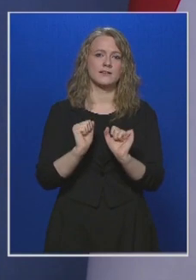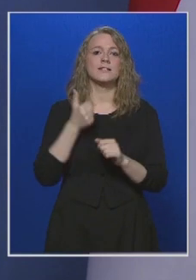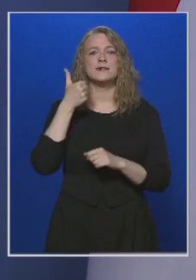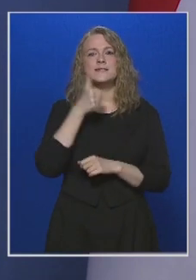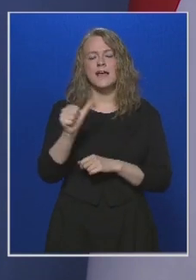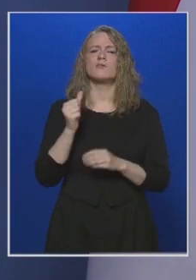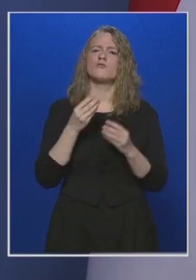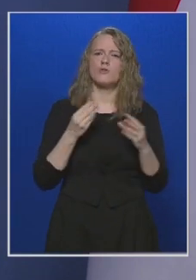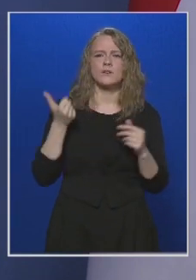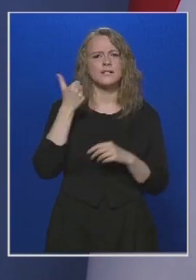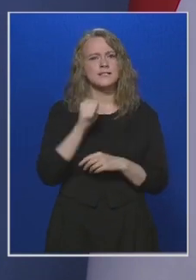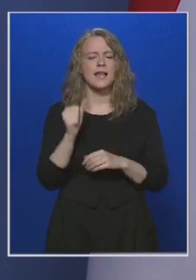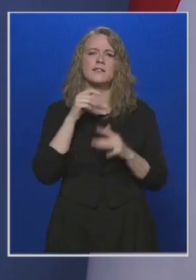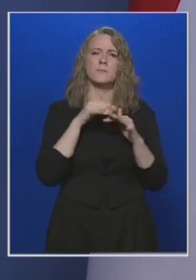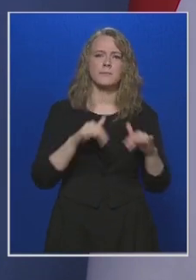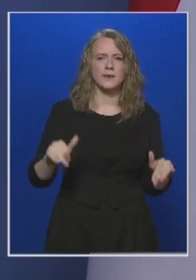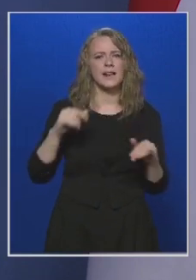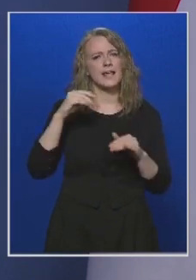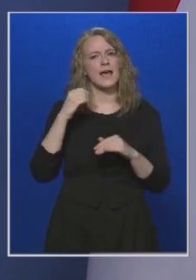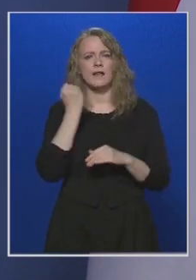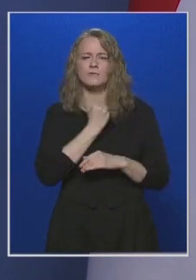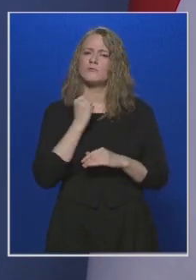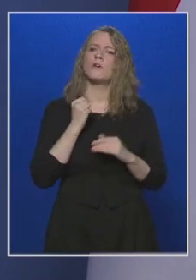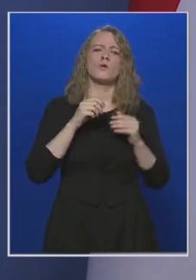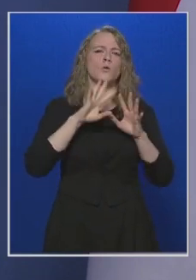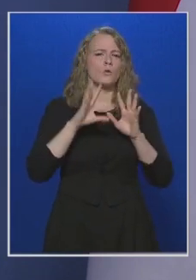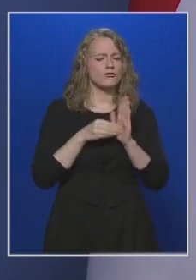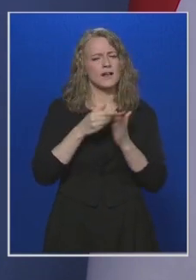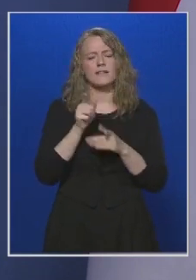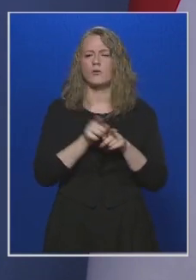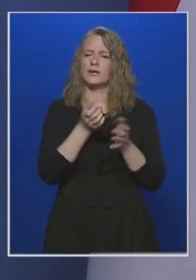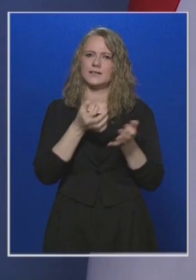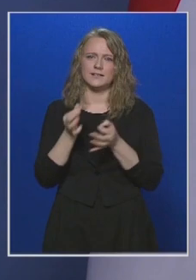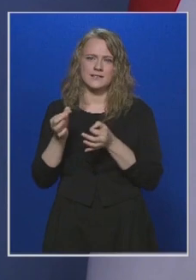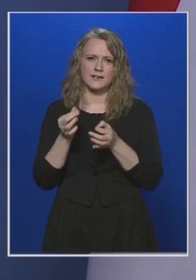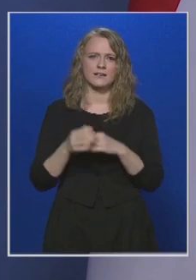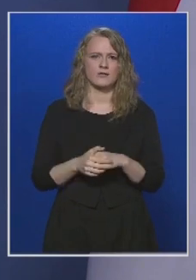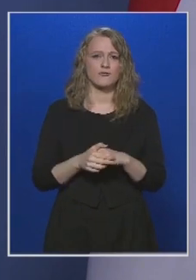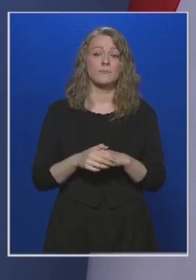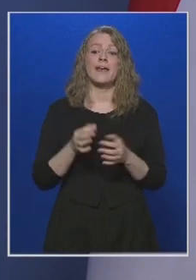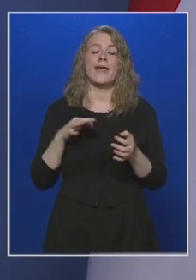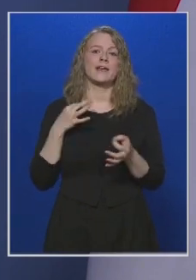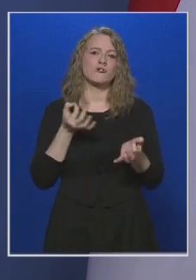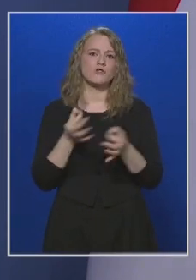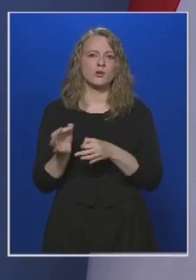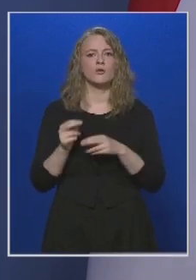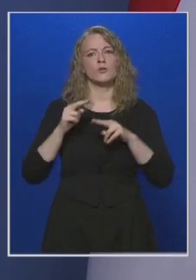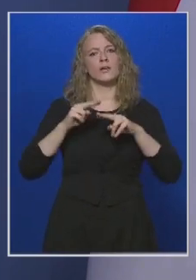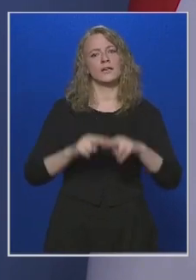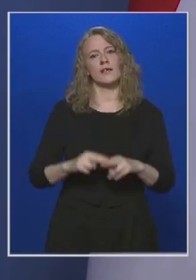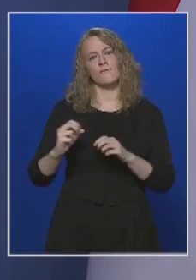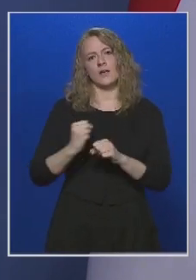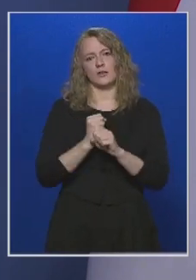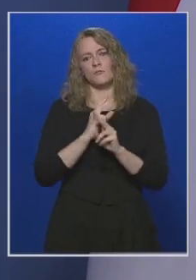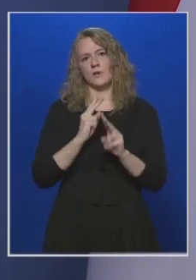sok százmilliárdos nagyságrendje lesz azoknak az intézkedéseknek, amelyeket az egészségügyben rendben tartásban el kell